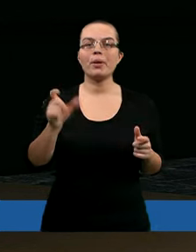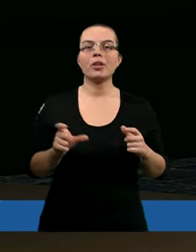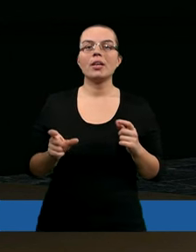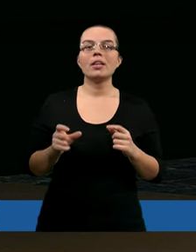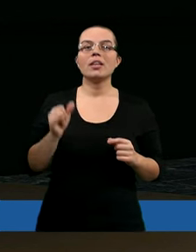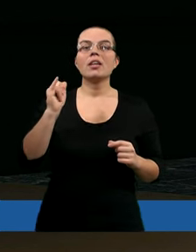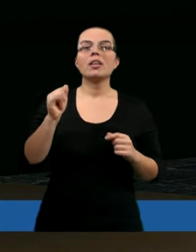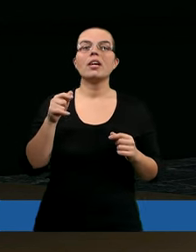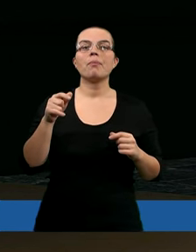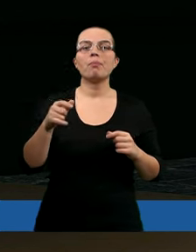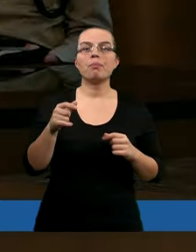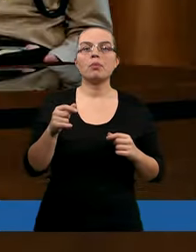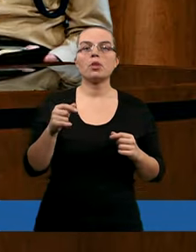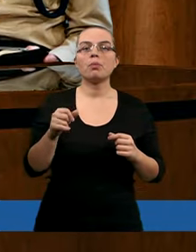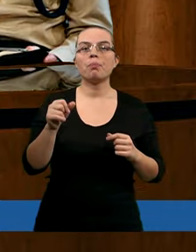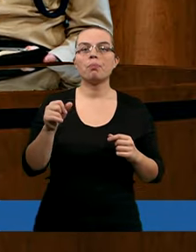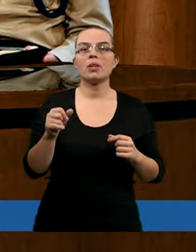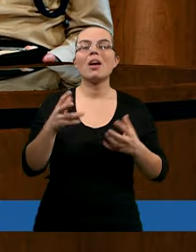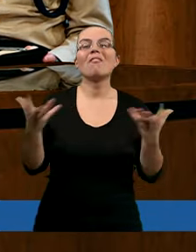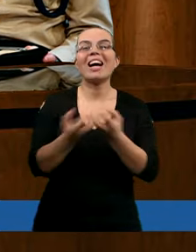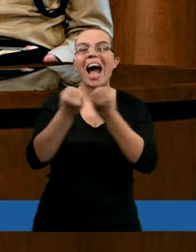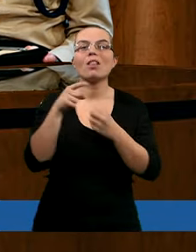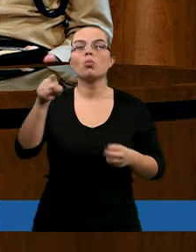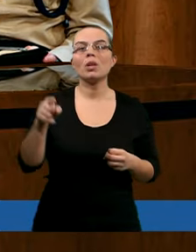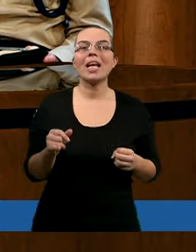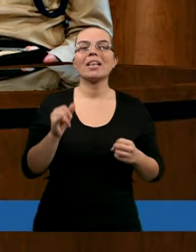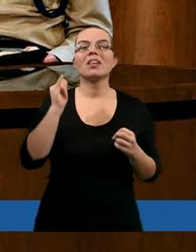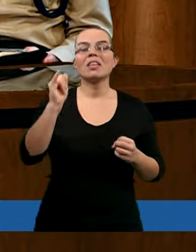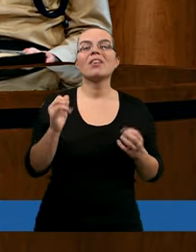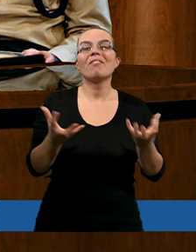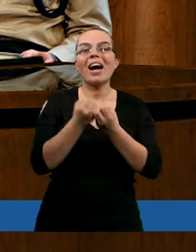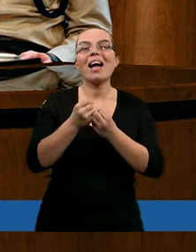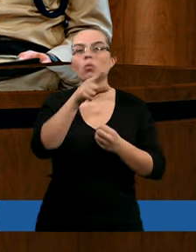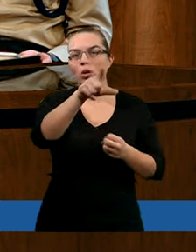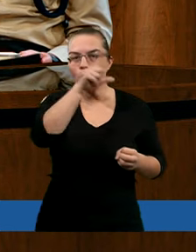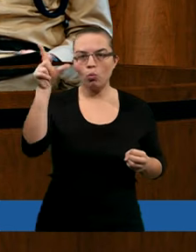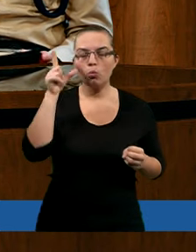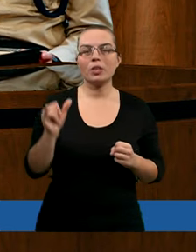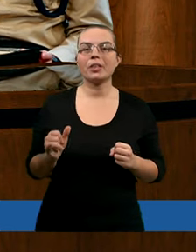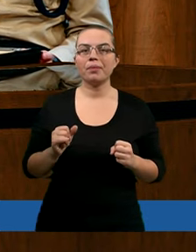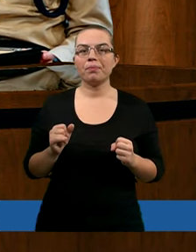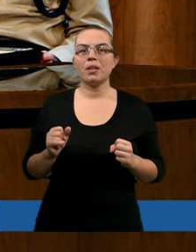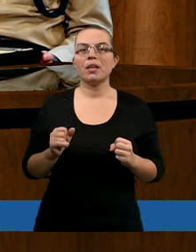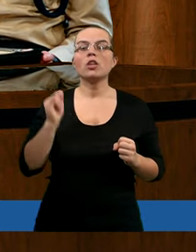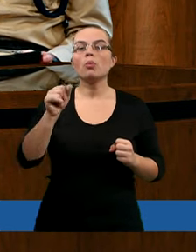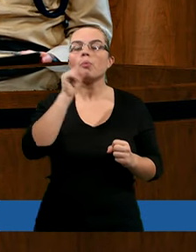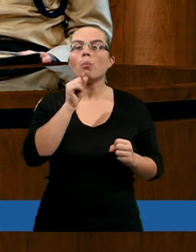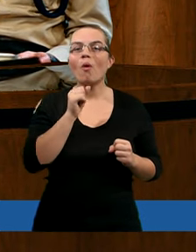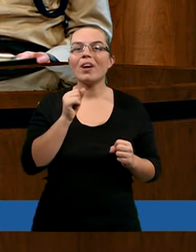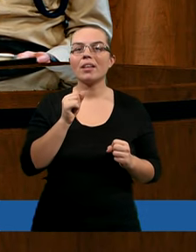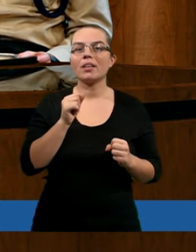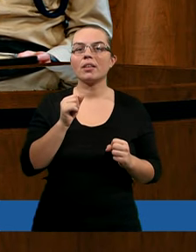którzy powiedzieli do króla, że czy Bóg nas wyratuje, czy Bóg nas nie wyratuje. My i tak nie mamy zamiaru się Tobie kłonić, tak?